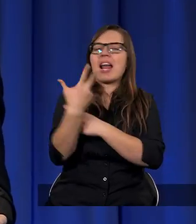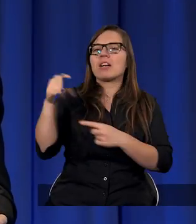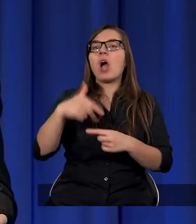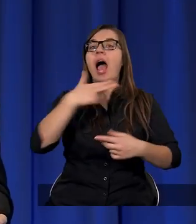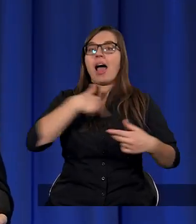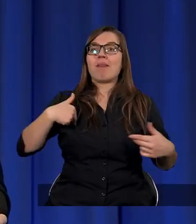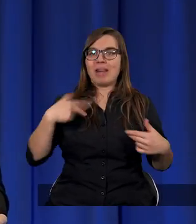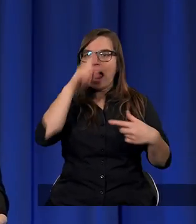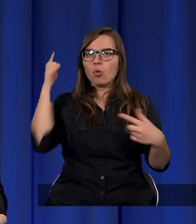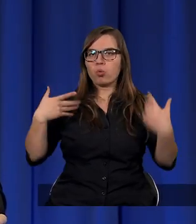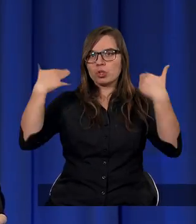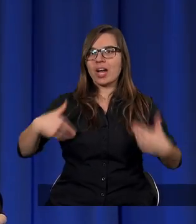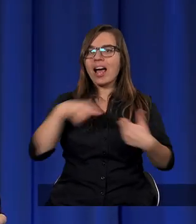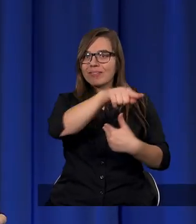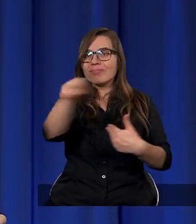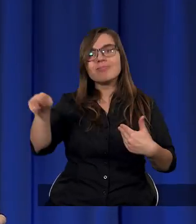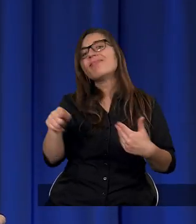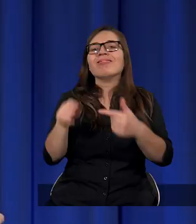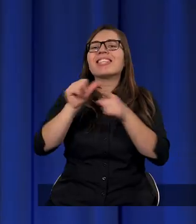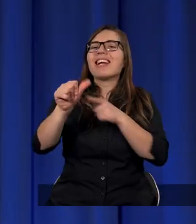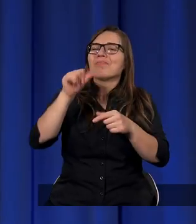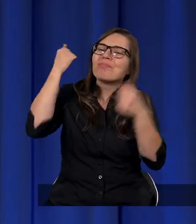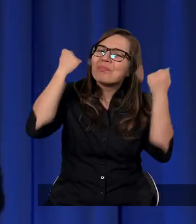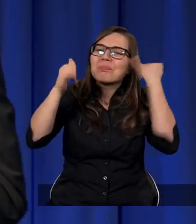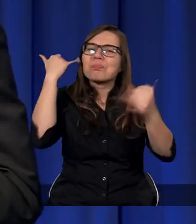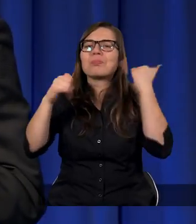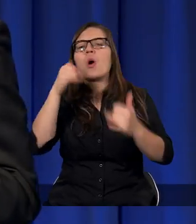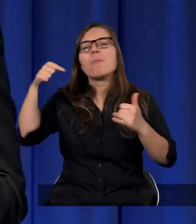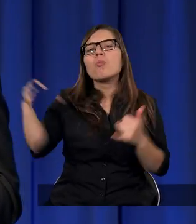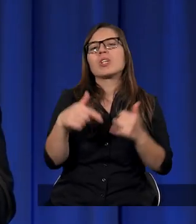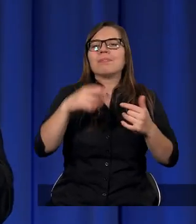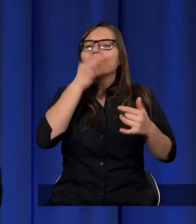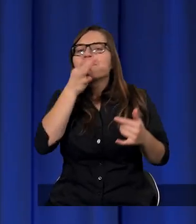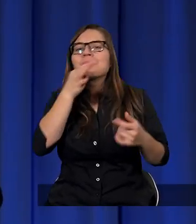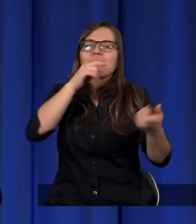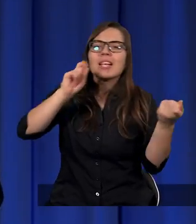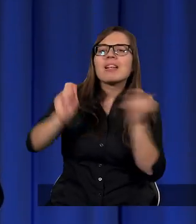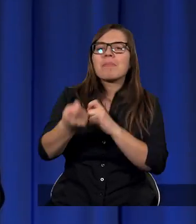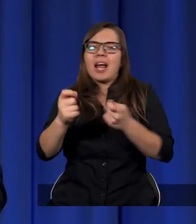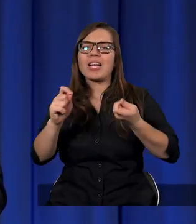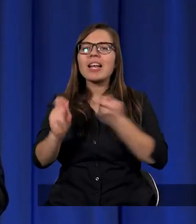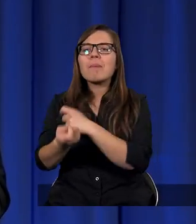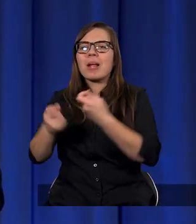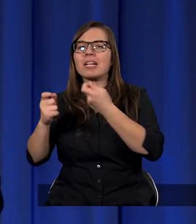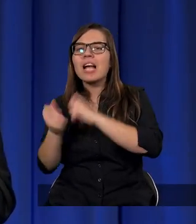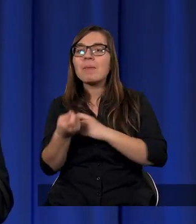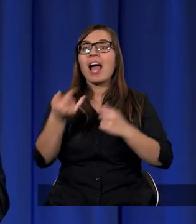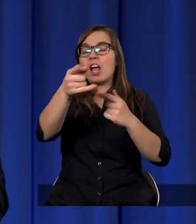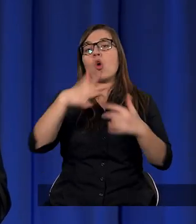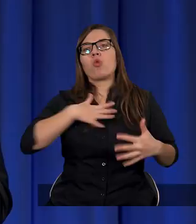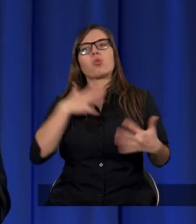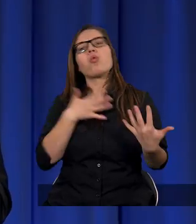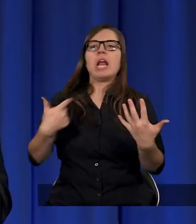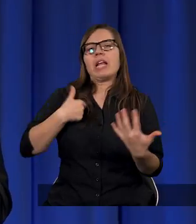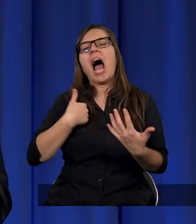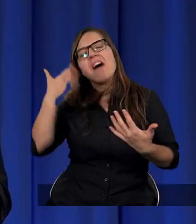natomiast nie jesteśmy doskonali. Jeżeli człowiek uznaje, że już w tym momencie wszystko doskonale